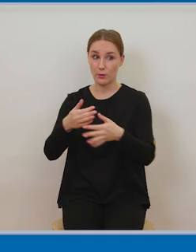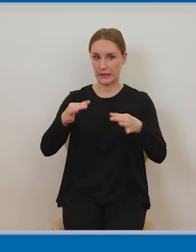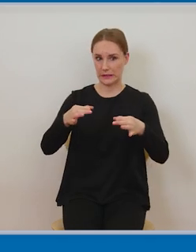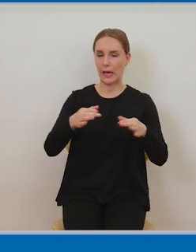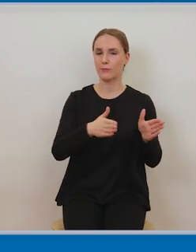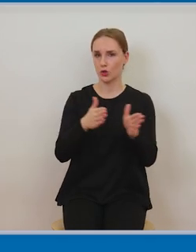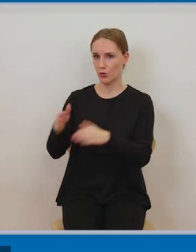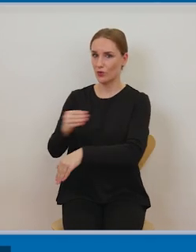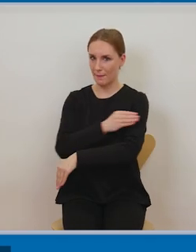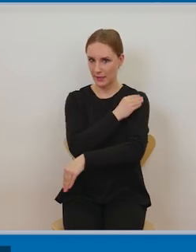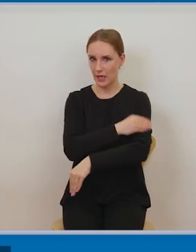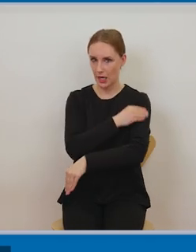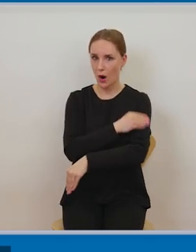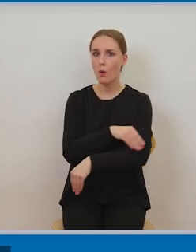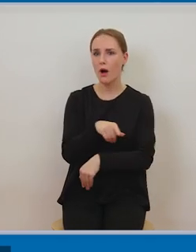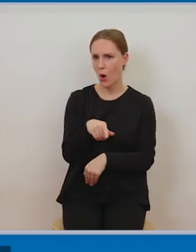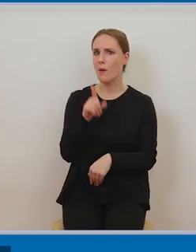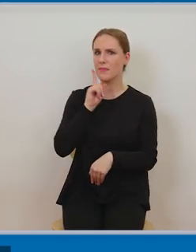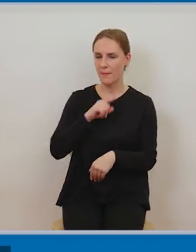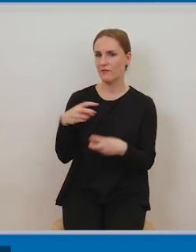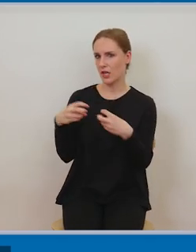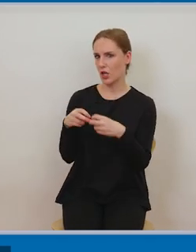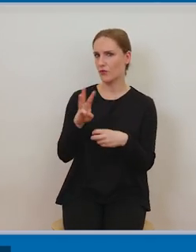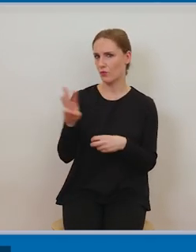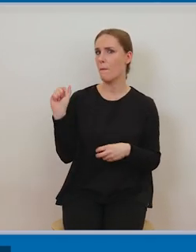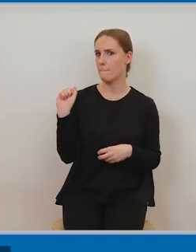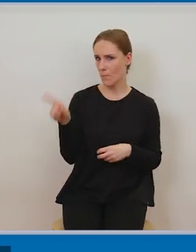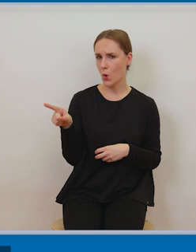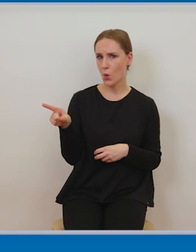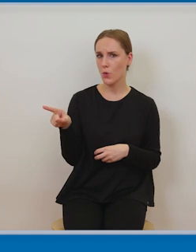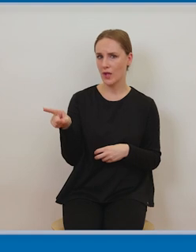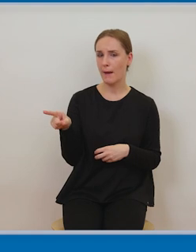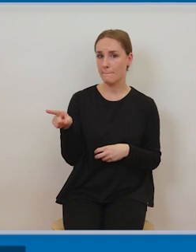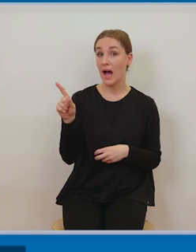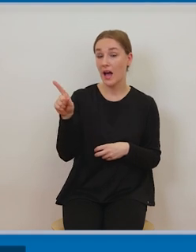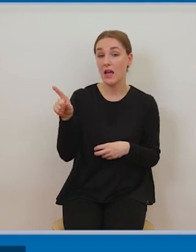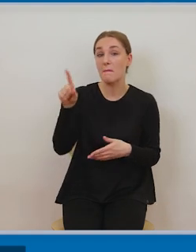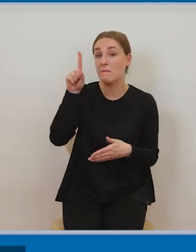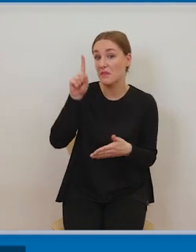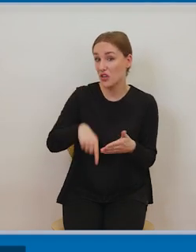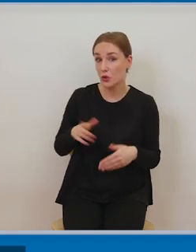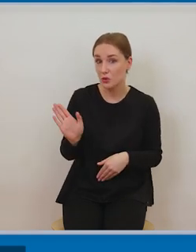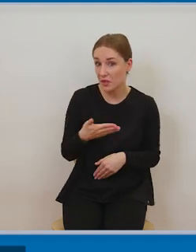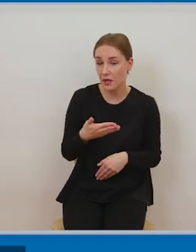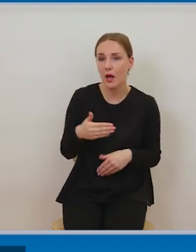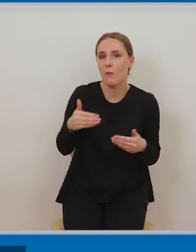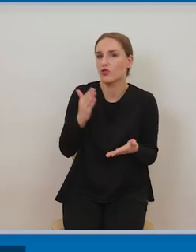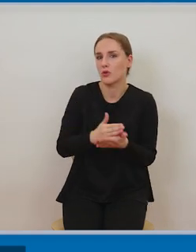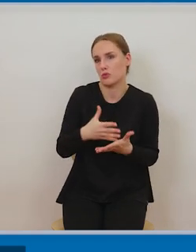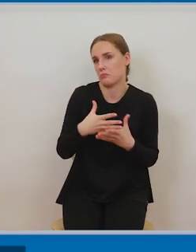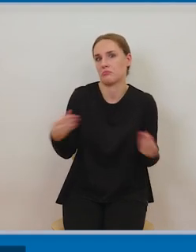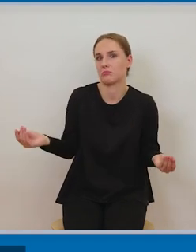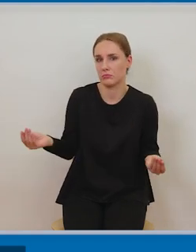Nauczyciel, wykładowca nie musi potem aktualizować tego źródła, nie musi się też obawiać tego, że jeżeli to źródło przestanie być już